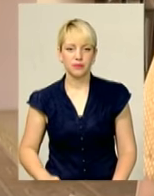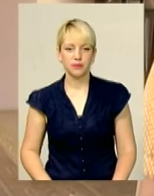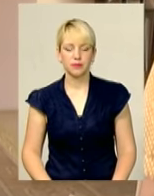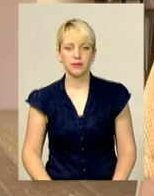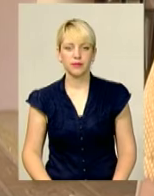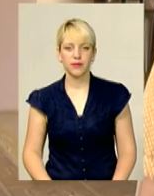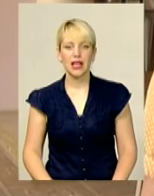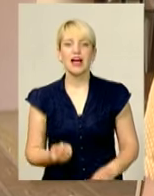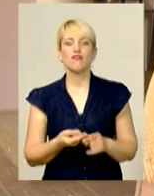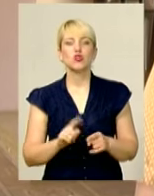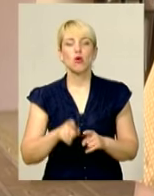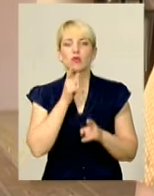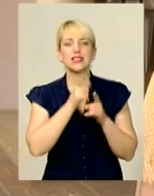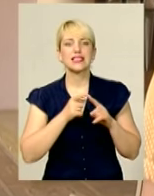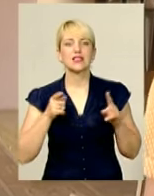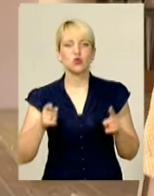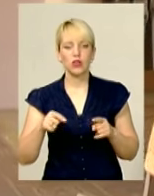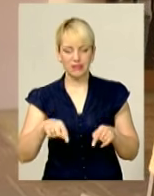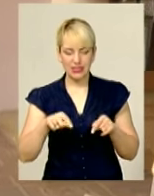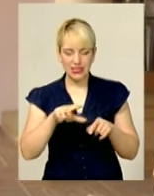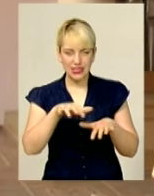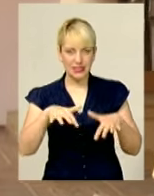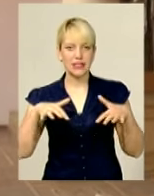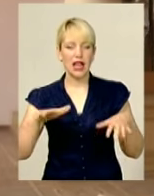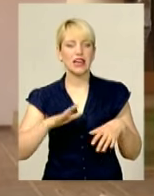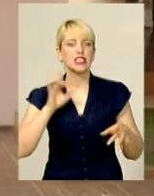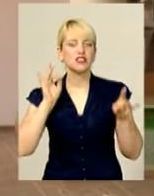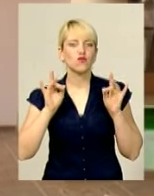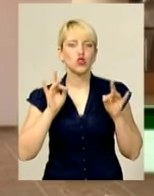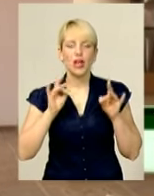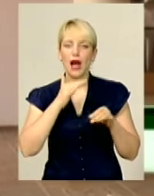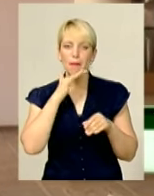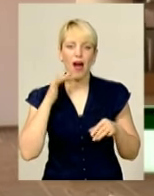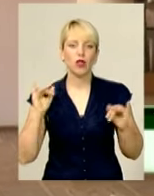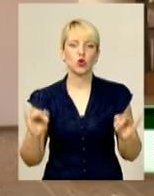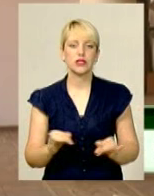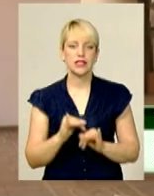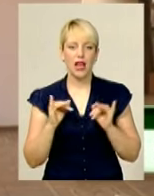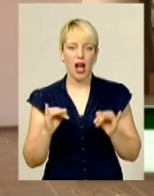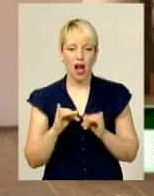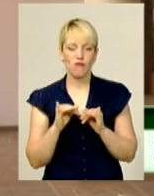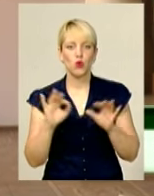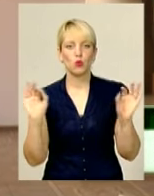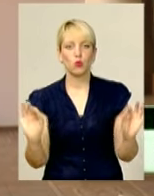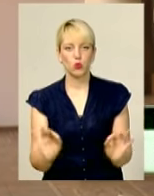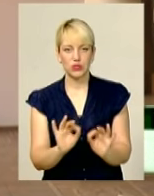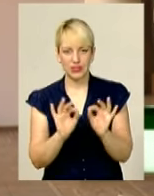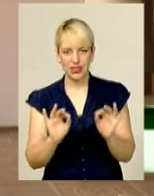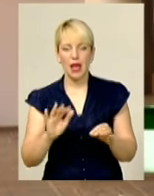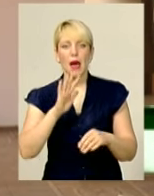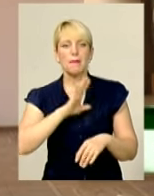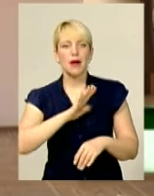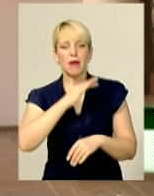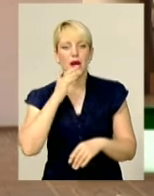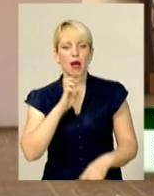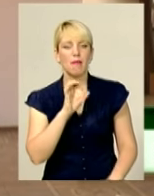В цьому сезоні у цій залі звучало дуже багато цікавої музики. Було багато